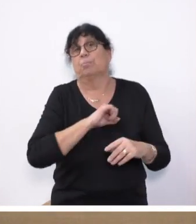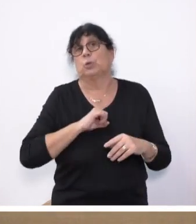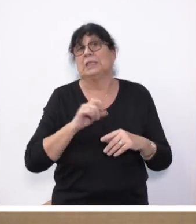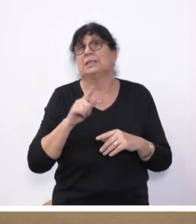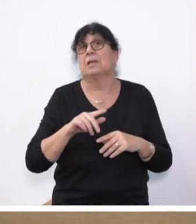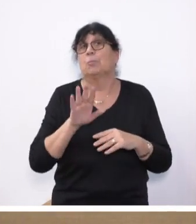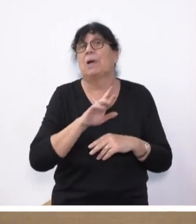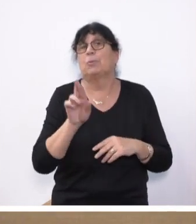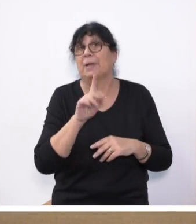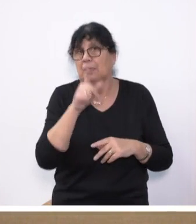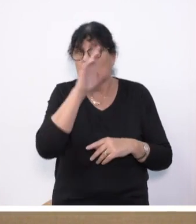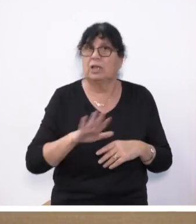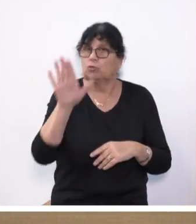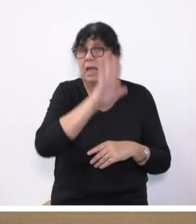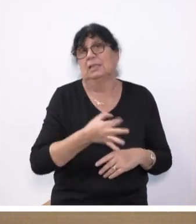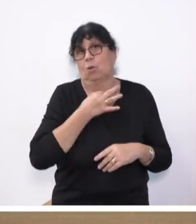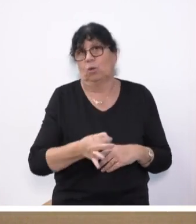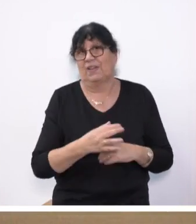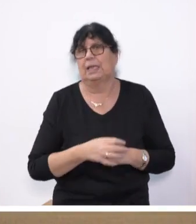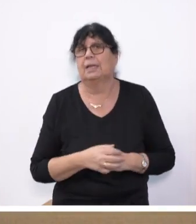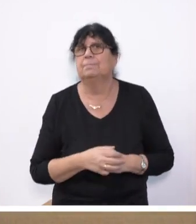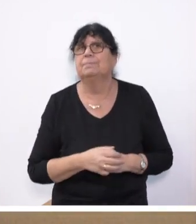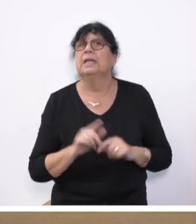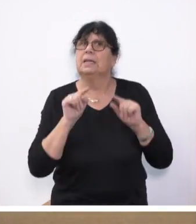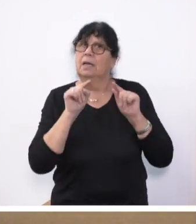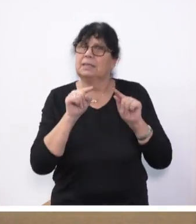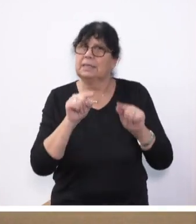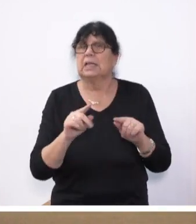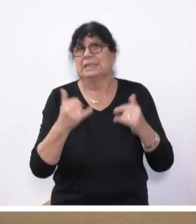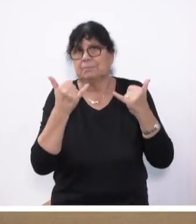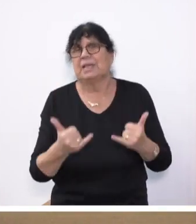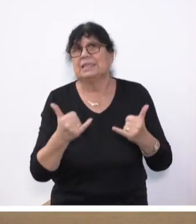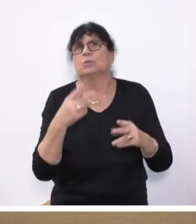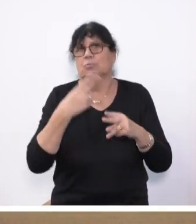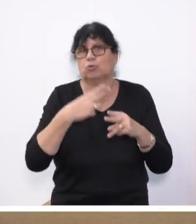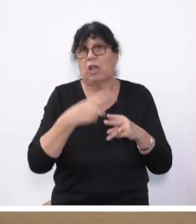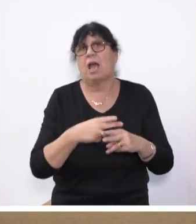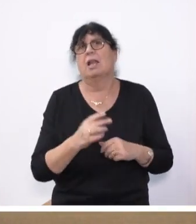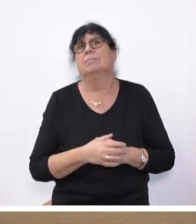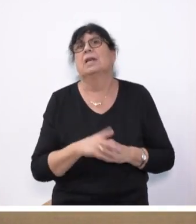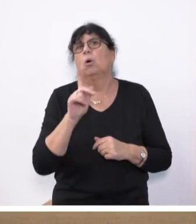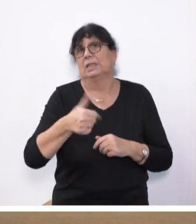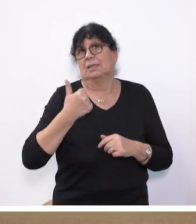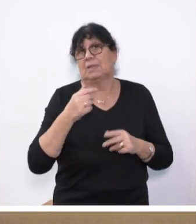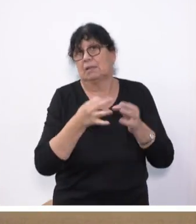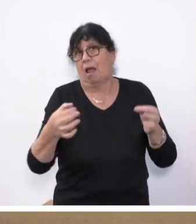Deutschland notwendig und unerlässlich. So, das jetzt mal zu dem Stahl und zu dem Tag von gestern.